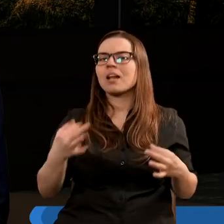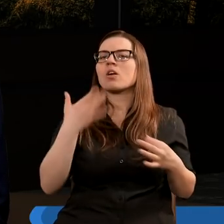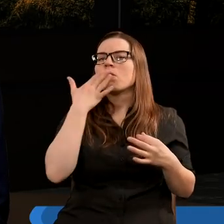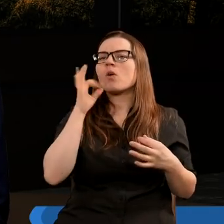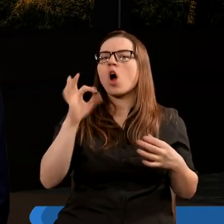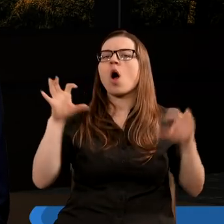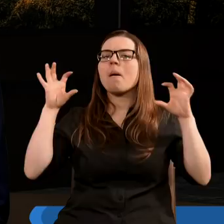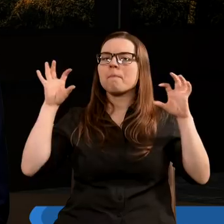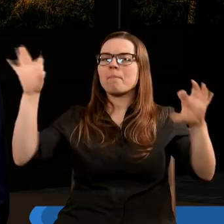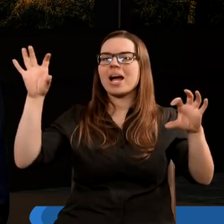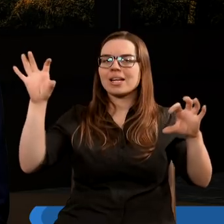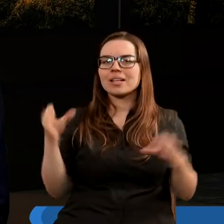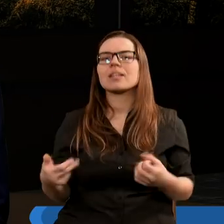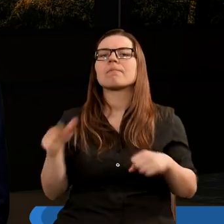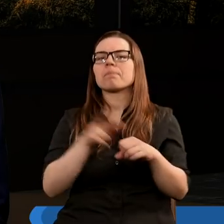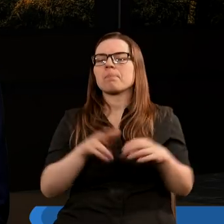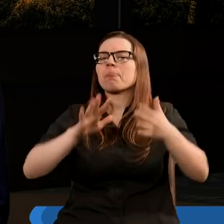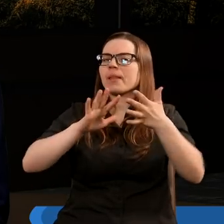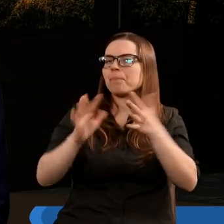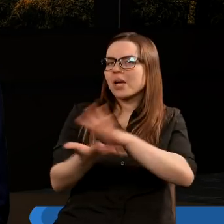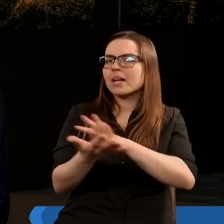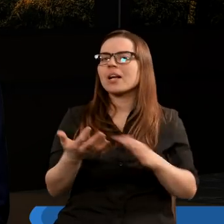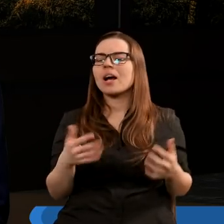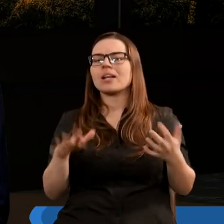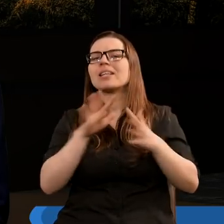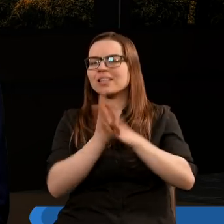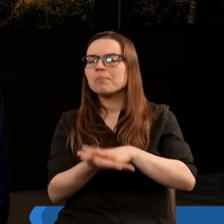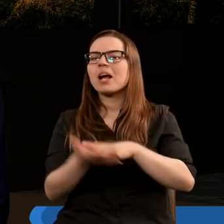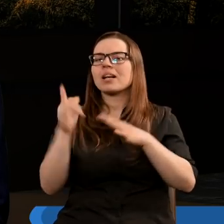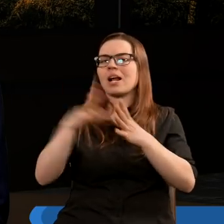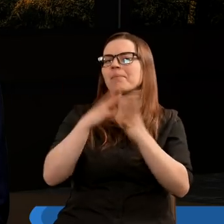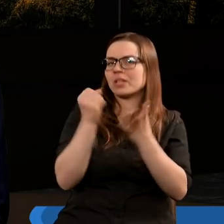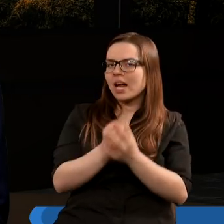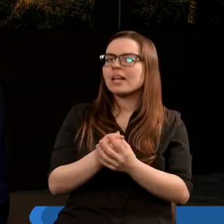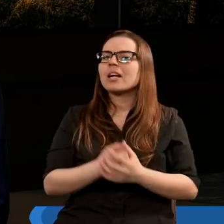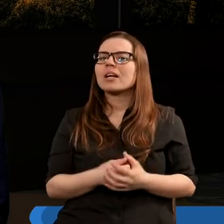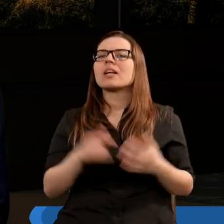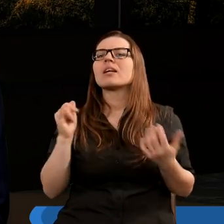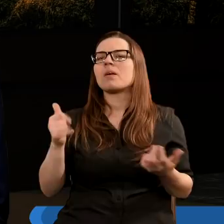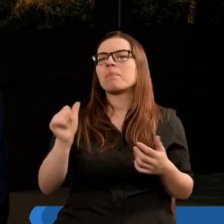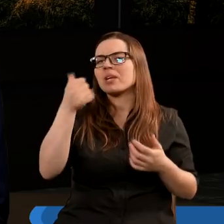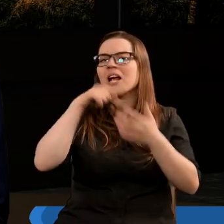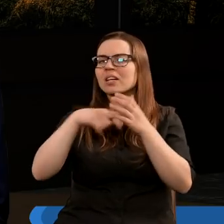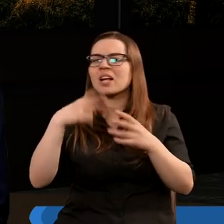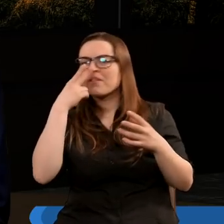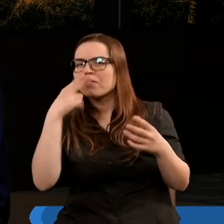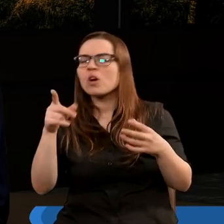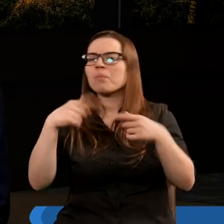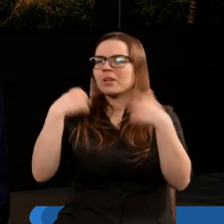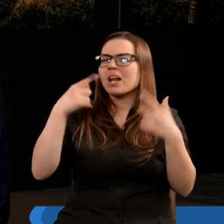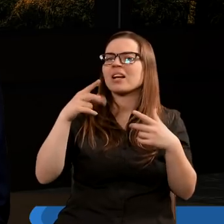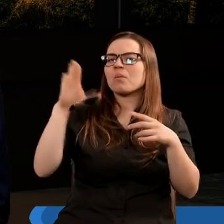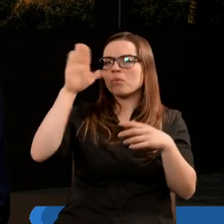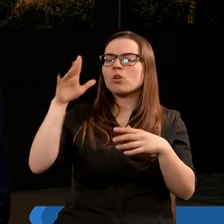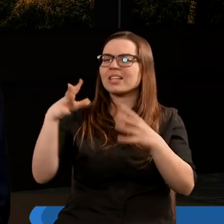jest mowa o bestii, która zmienia, ewidentnie zmienia przykazania. Ja pierwszy raz z przykazaniem